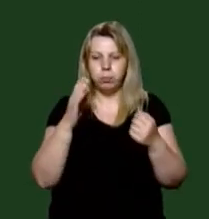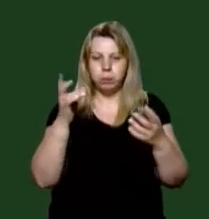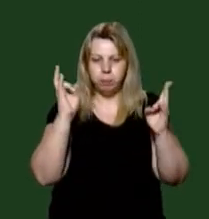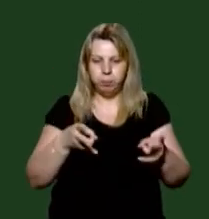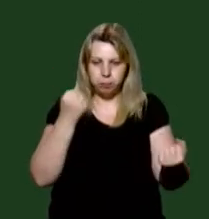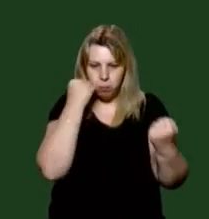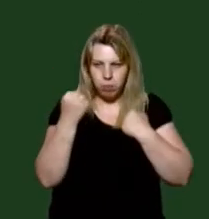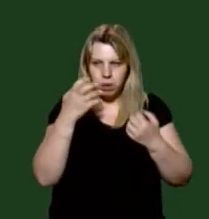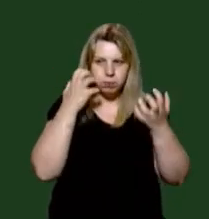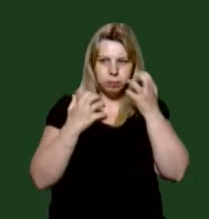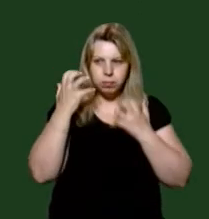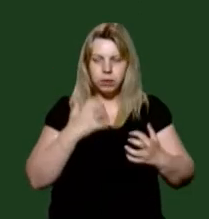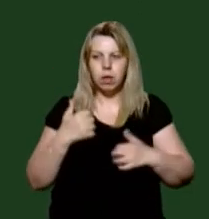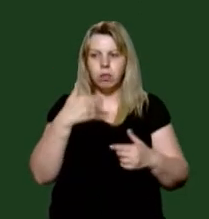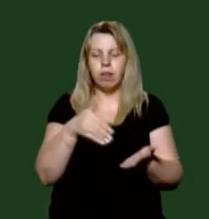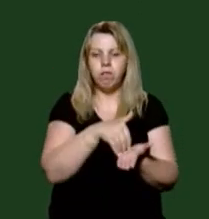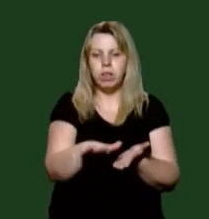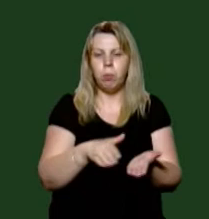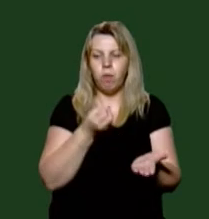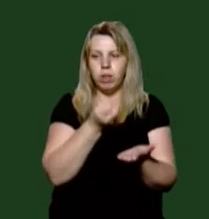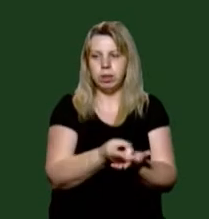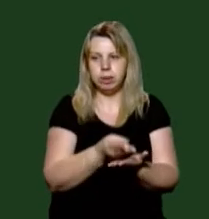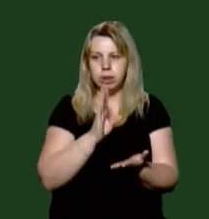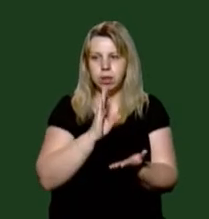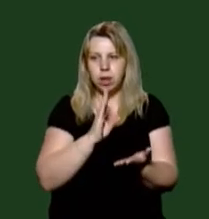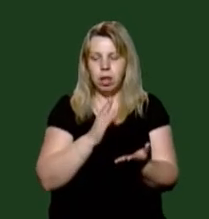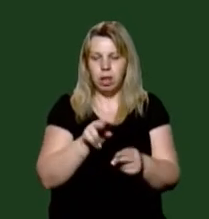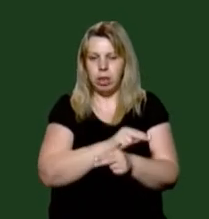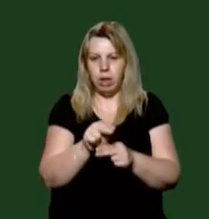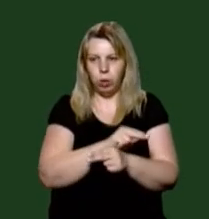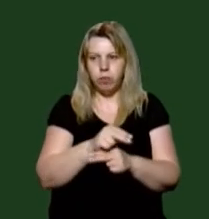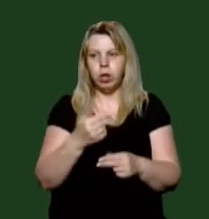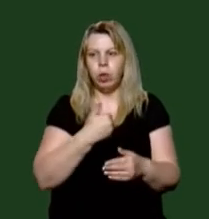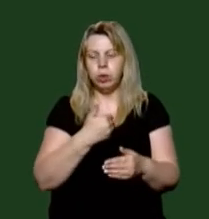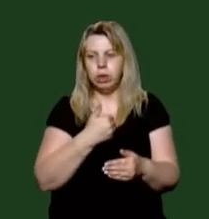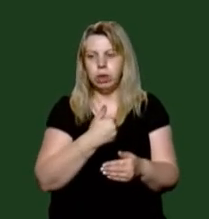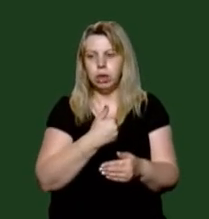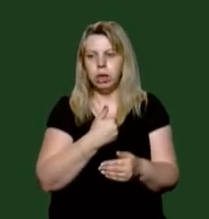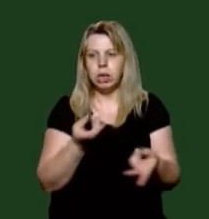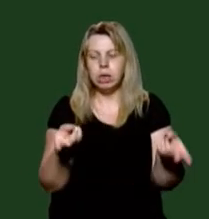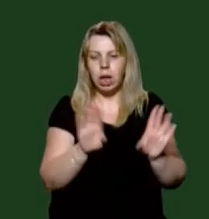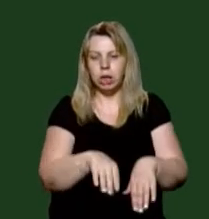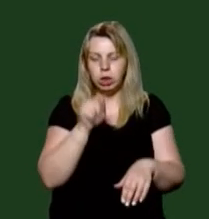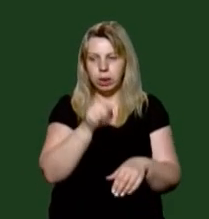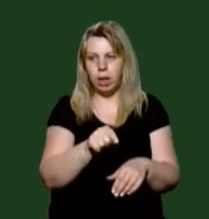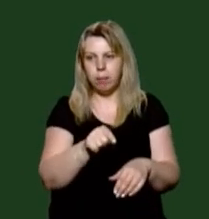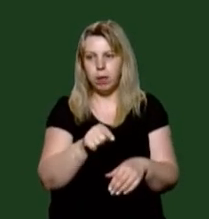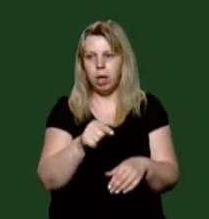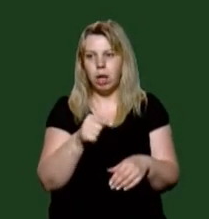садна, потрапене. Вона відмовила. Це від стаціонарного лікування моїх хотіло вчора залишити. Там